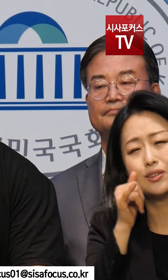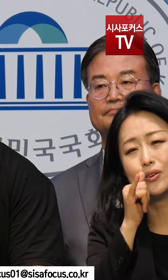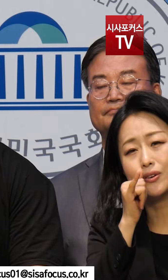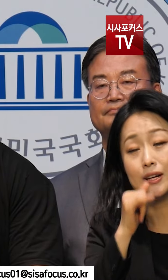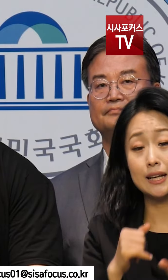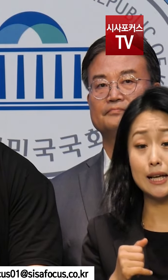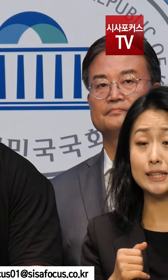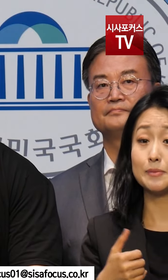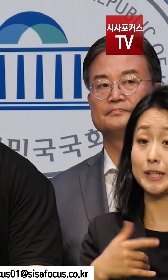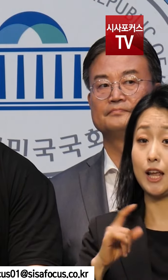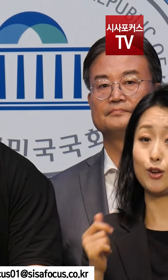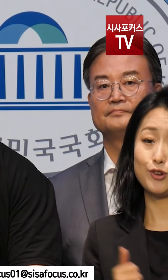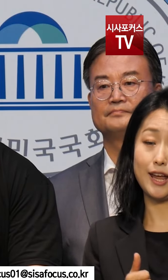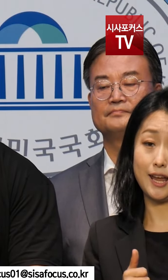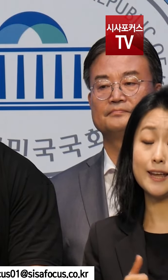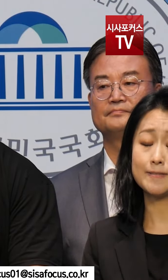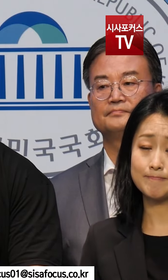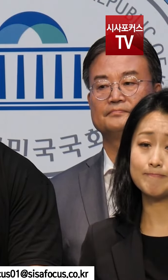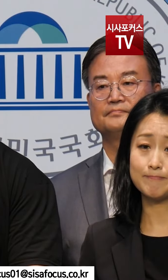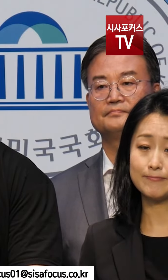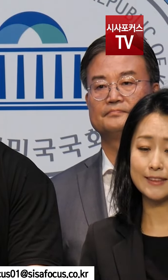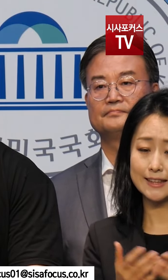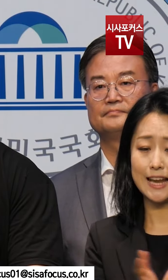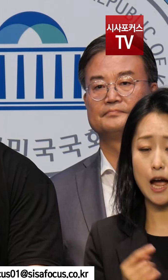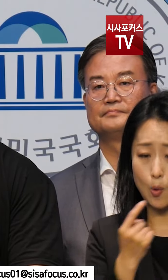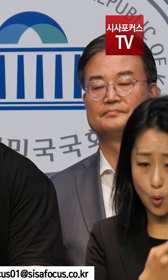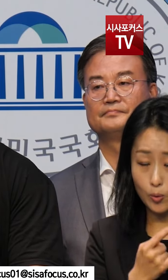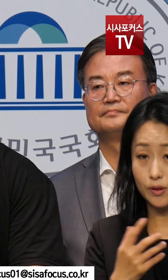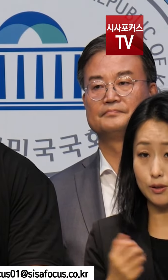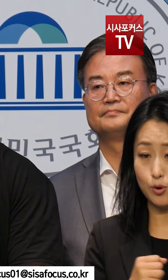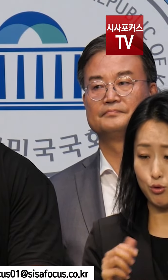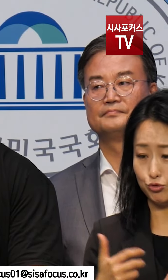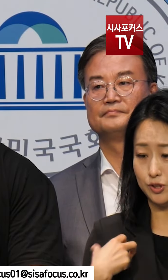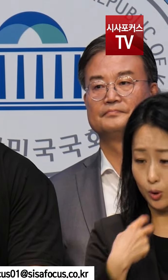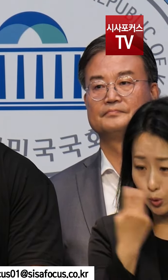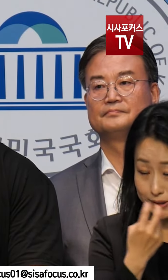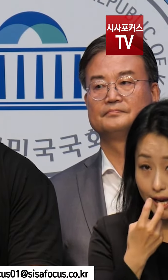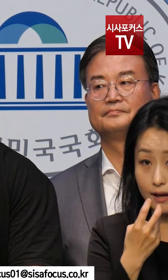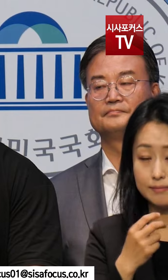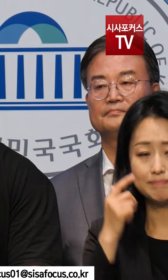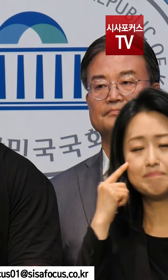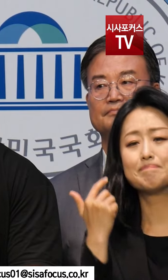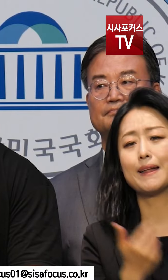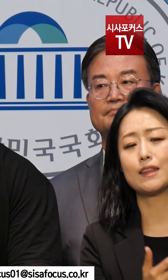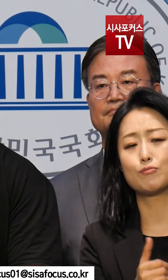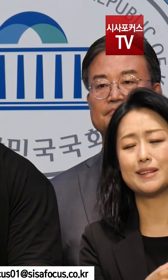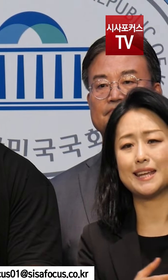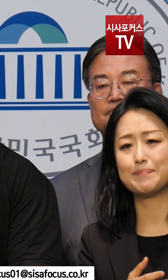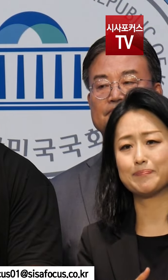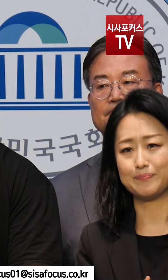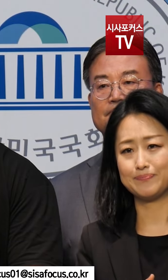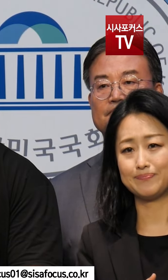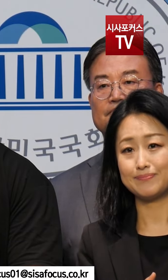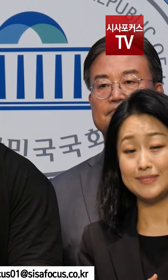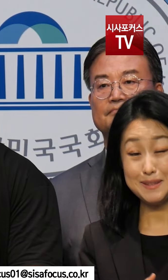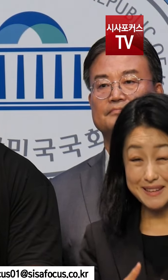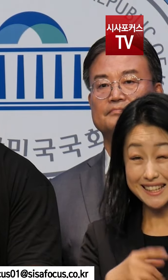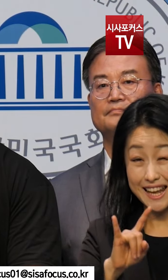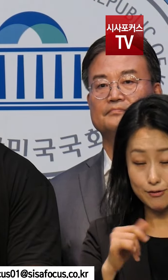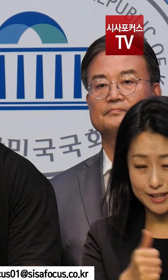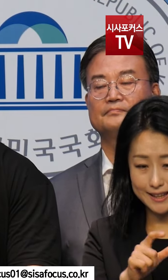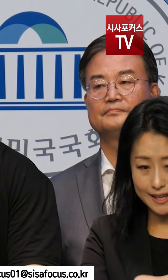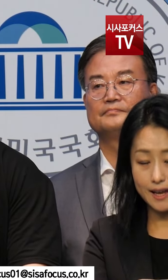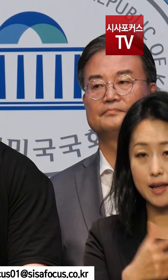국회에서는 민주당이 당론으로 국정조사를 채택했으나 이를 반대한 국민의힘 정황으로 인해 진행되지 못한